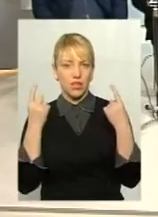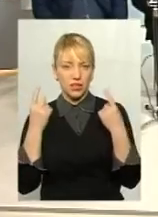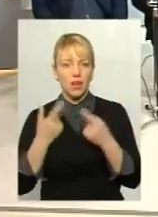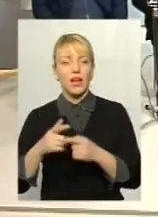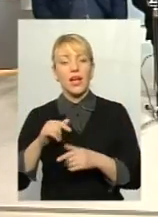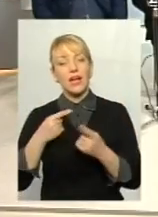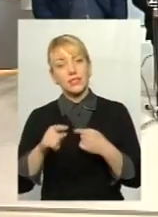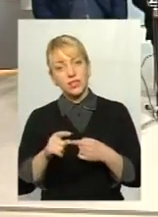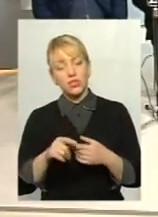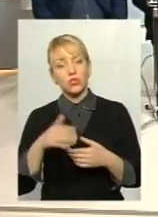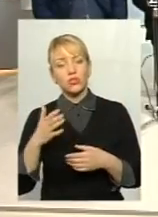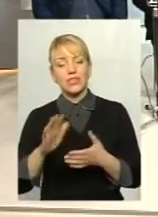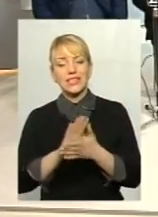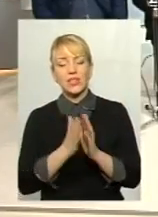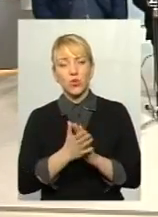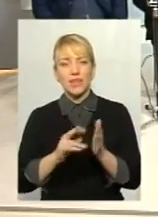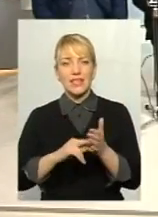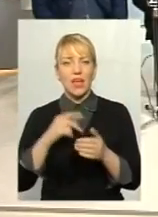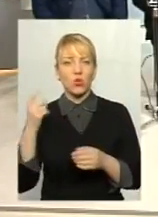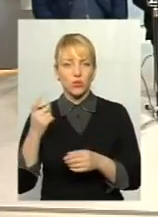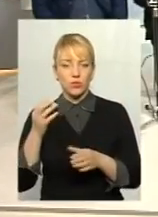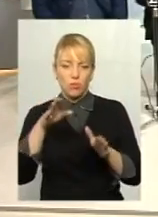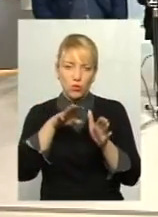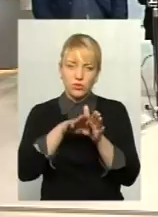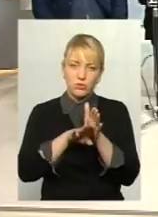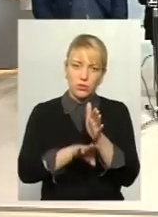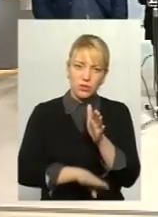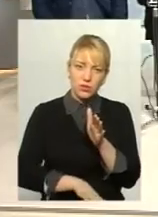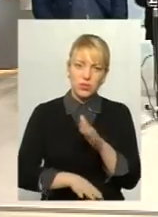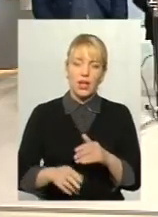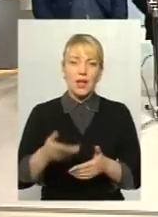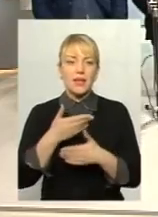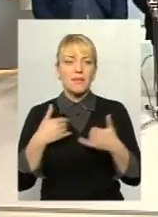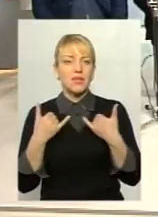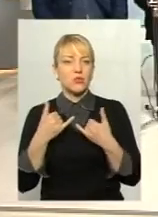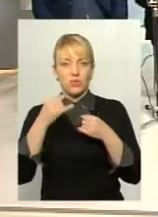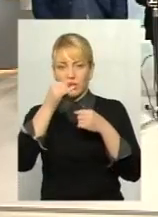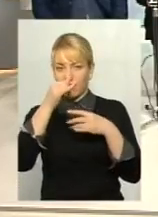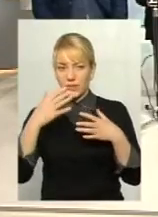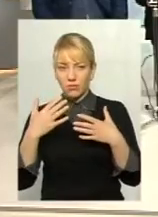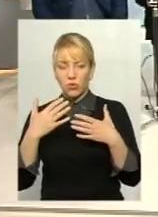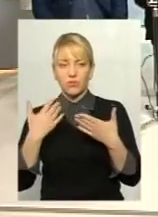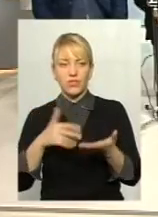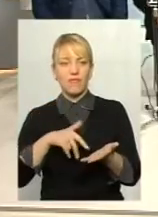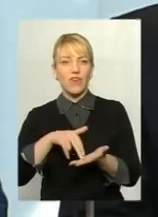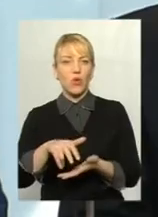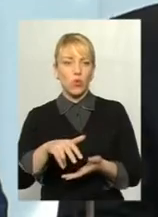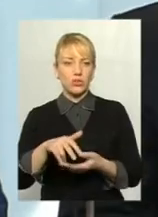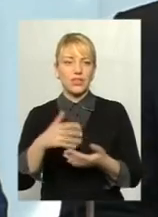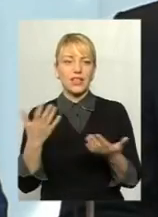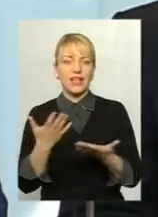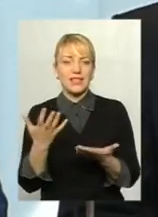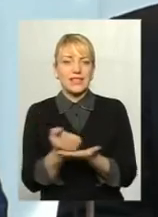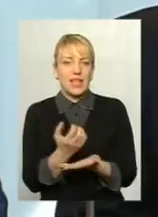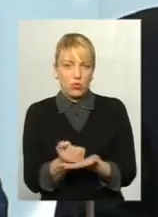сторони, ситуація економічна погіршується, погіршується, погіршується. І сьогодні ми і так не в змозі, скажімо, вже виходити навіть на якийсь